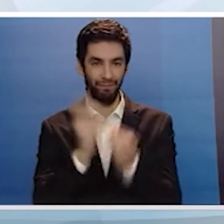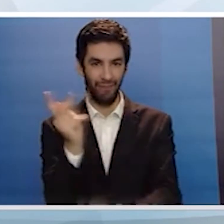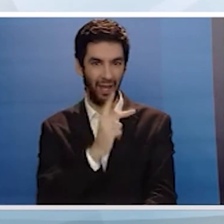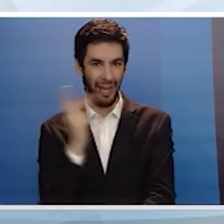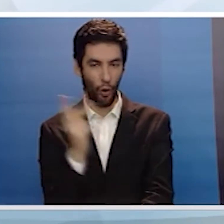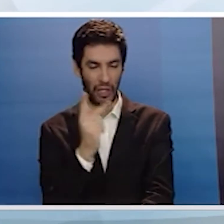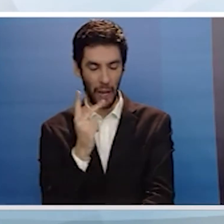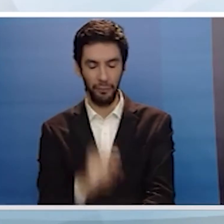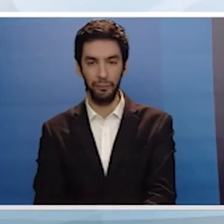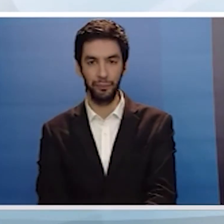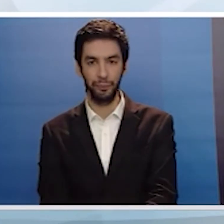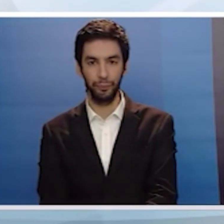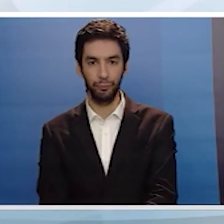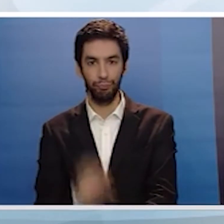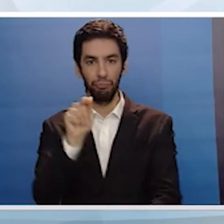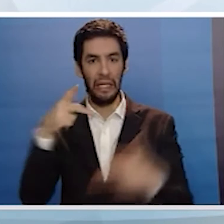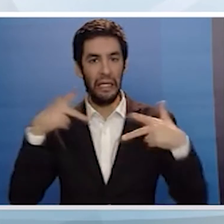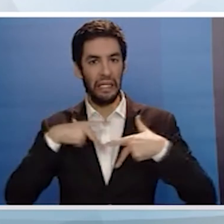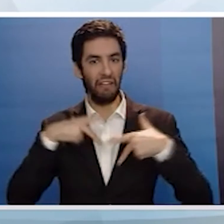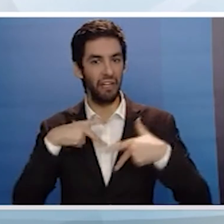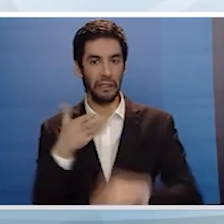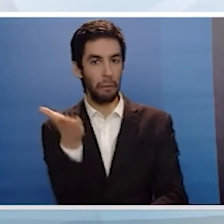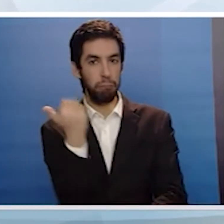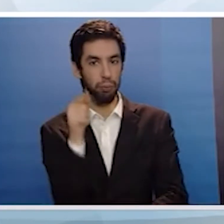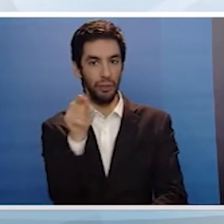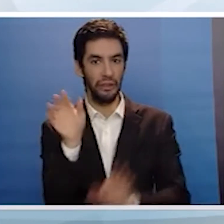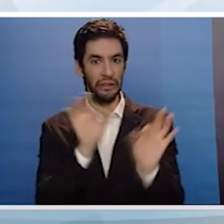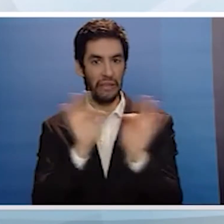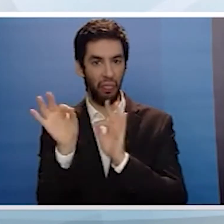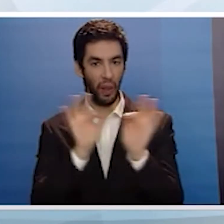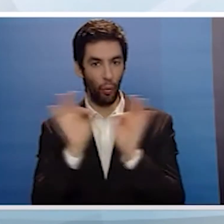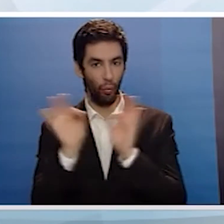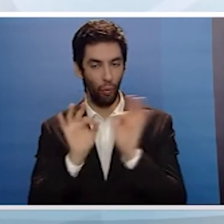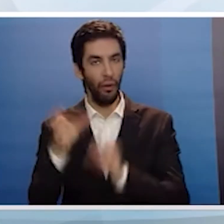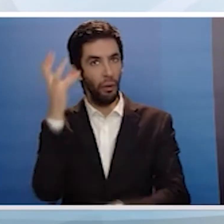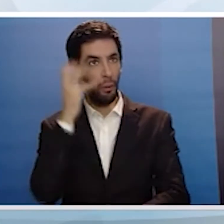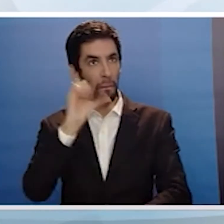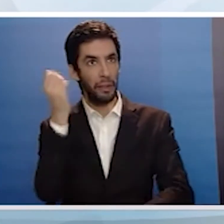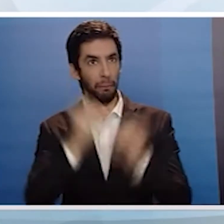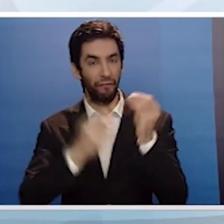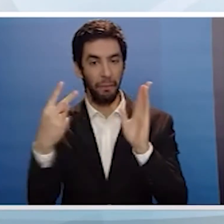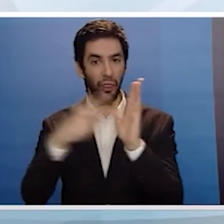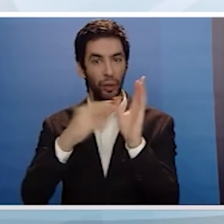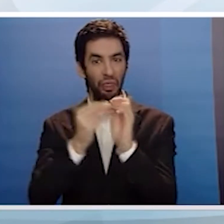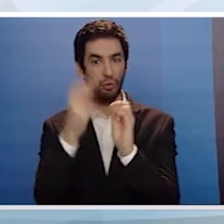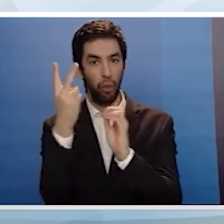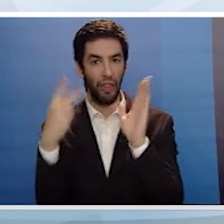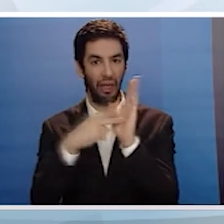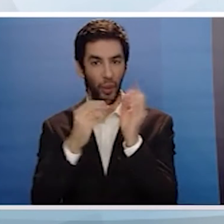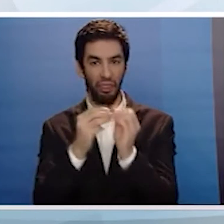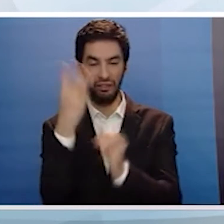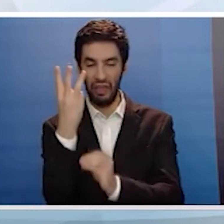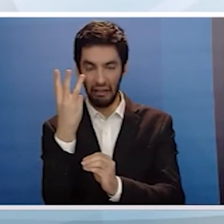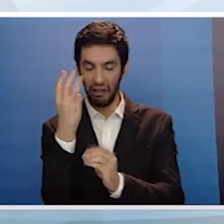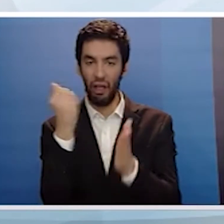η απουσία αυτού του σχεδιασμού έγινε επώδυνα αισθητή τόσο στην κρίση του 2012-2013 όσων και στις